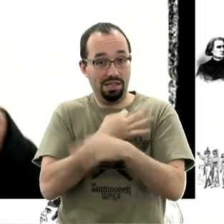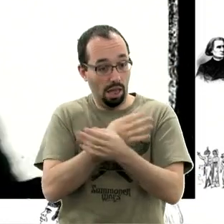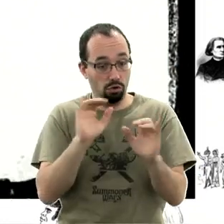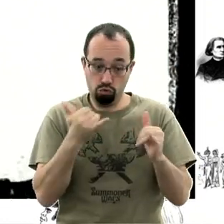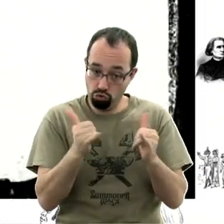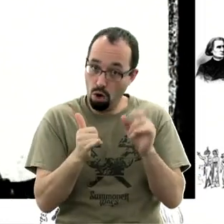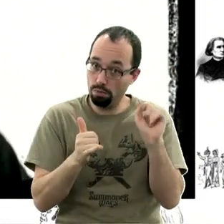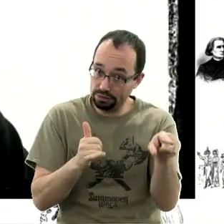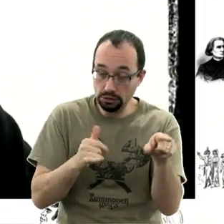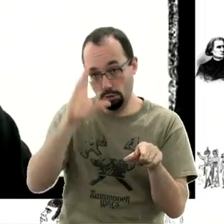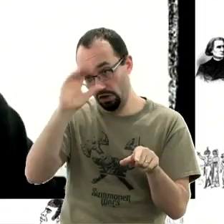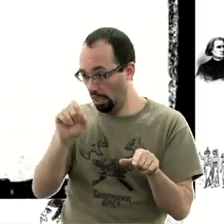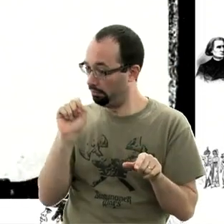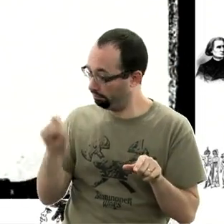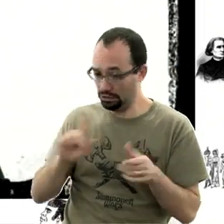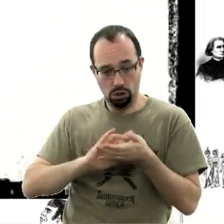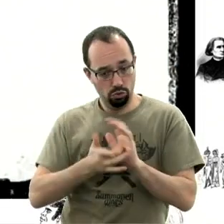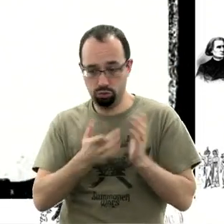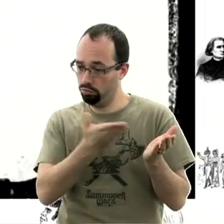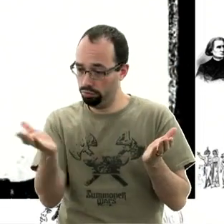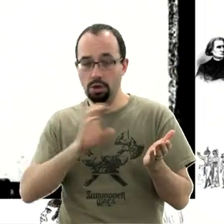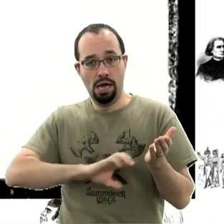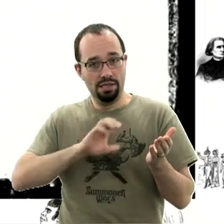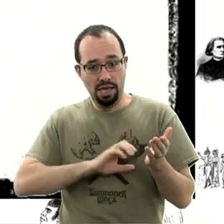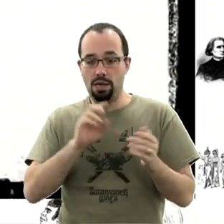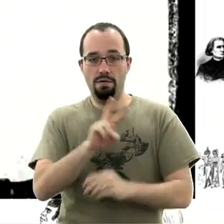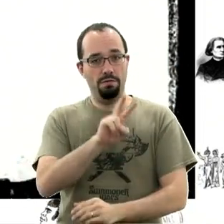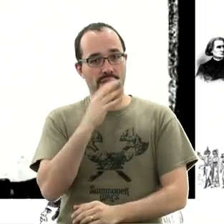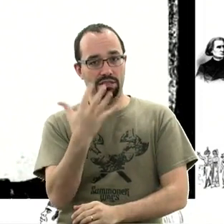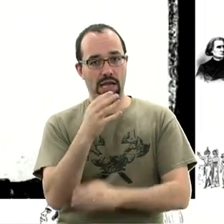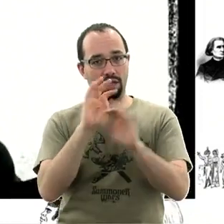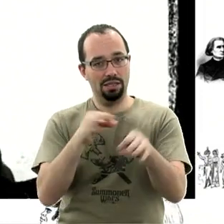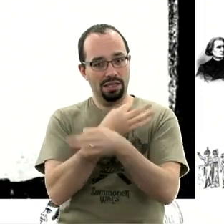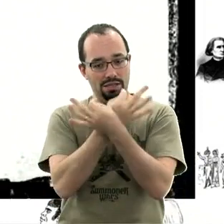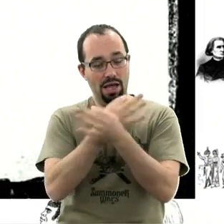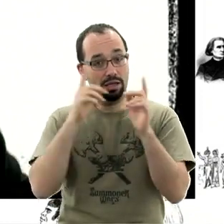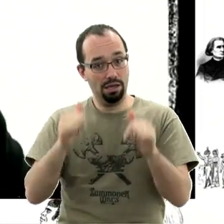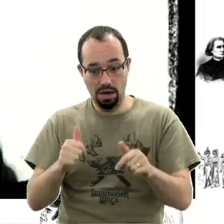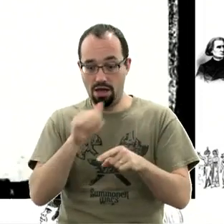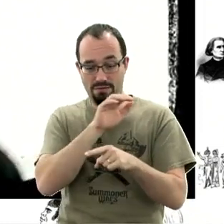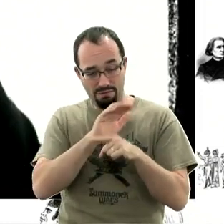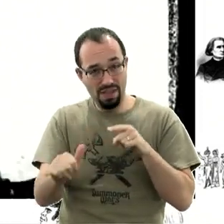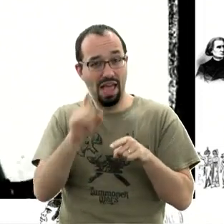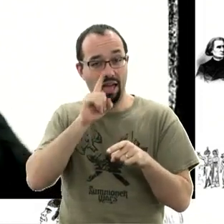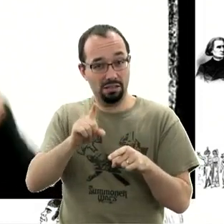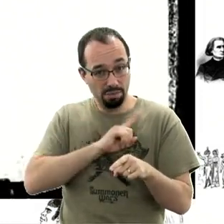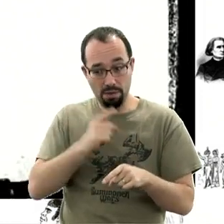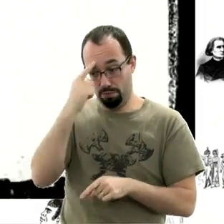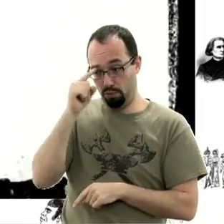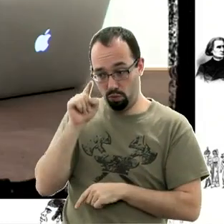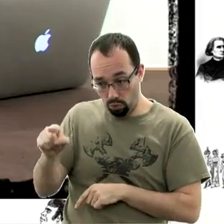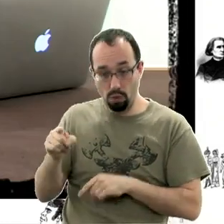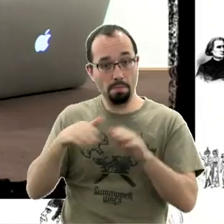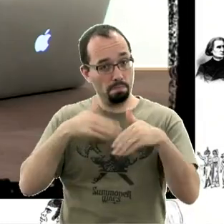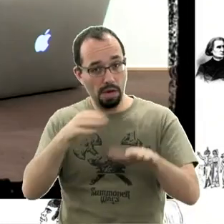et professionnels, prendre à bras le corps cette V5 qui a été aussi spécialement fabriquée pour eux. Voilà tout ce qui a marché